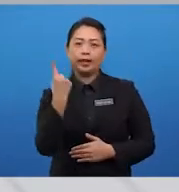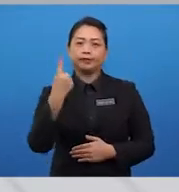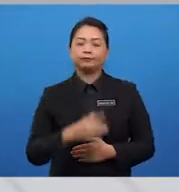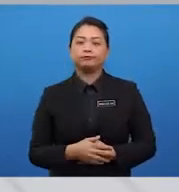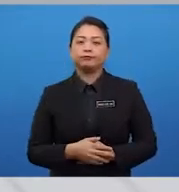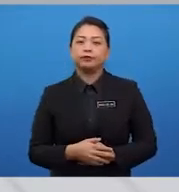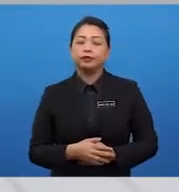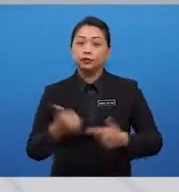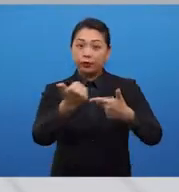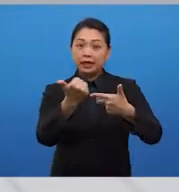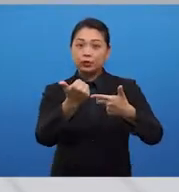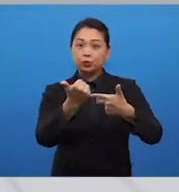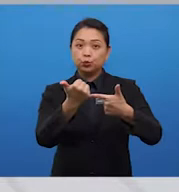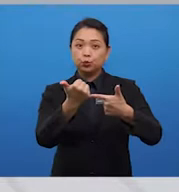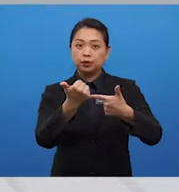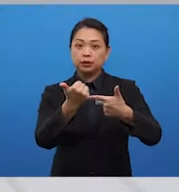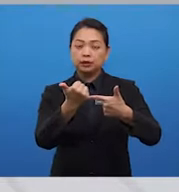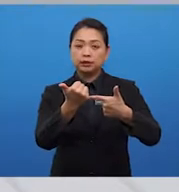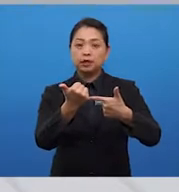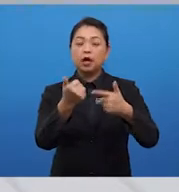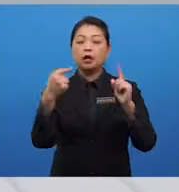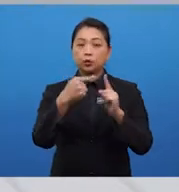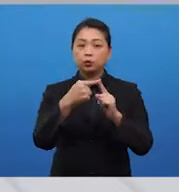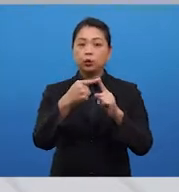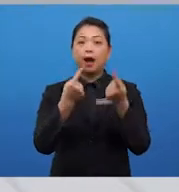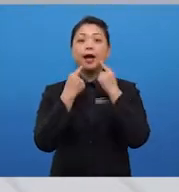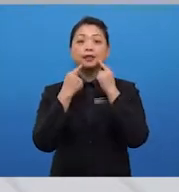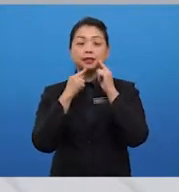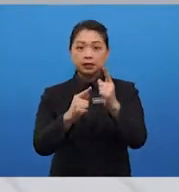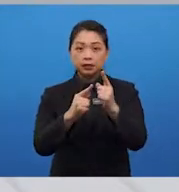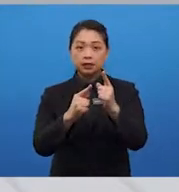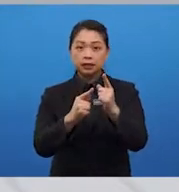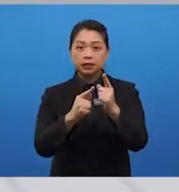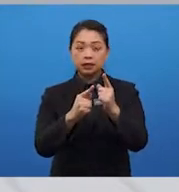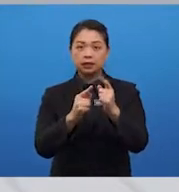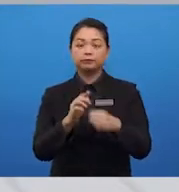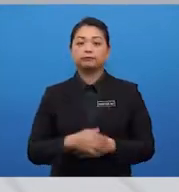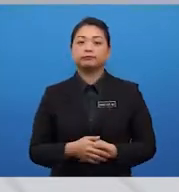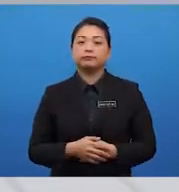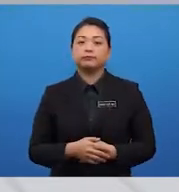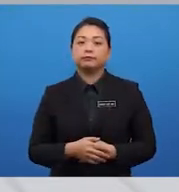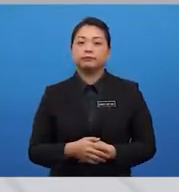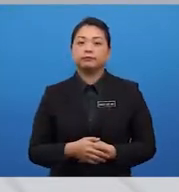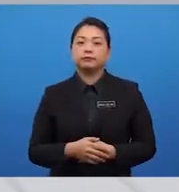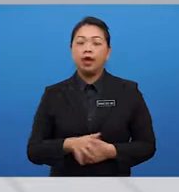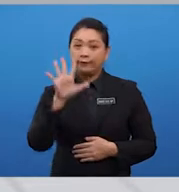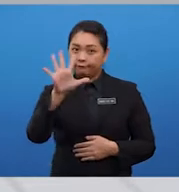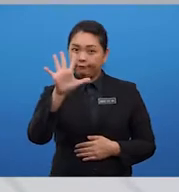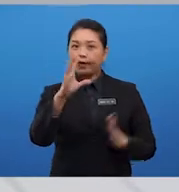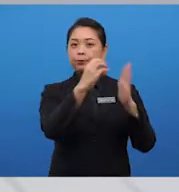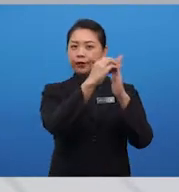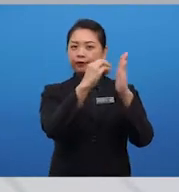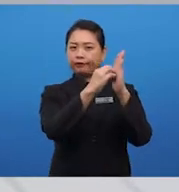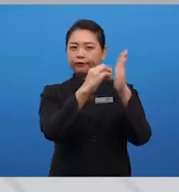for Task 2. To answer your second question in 5 paragraphs.